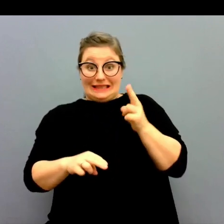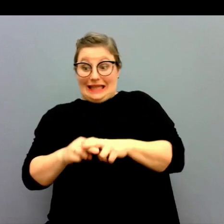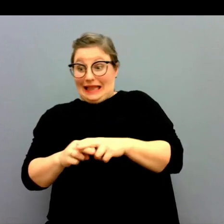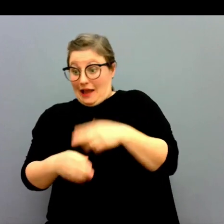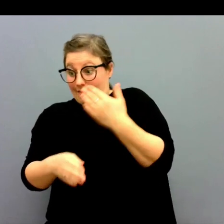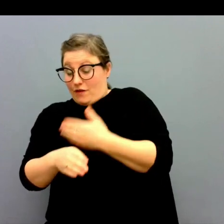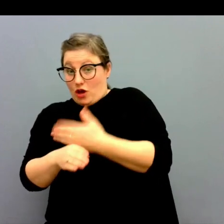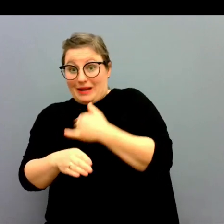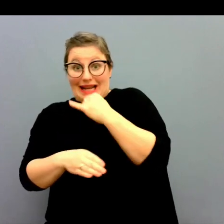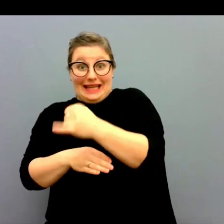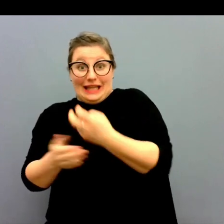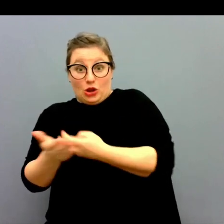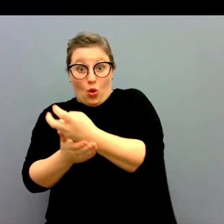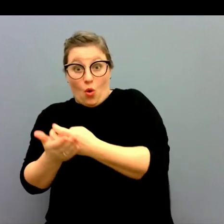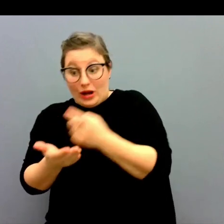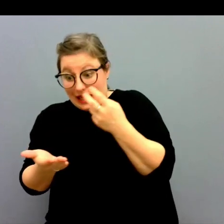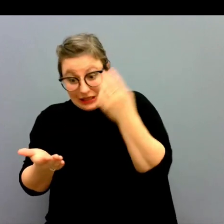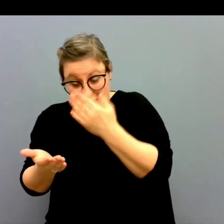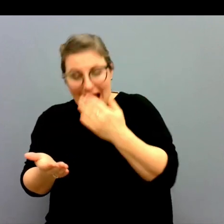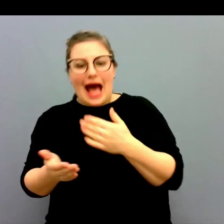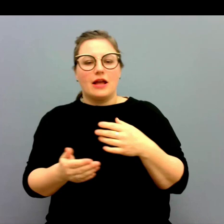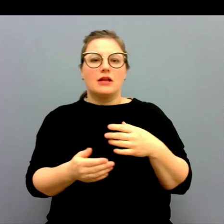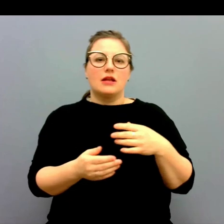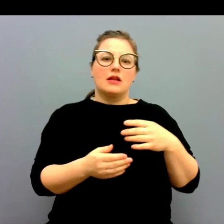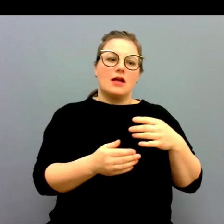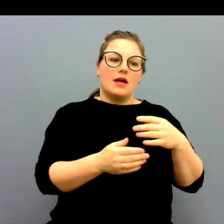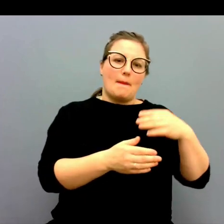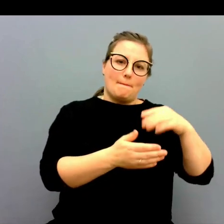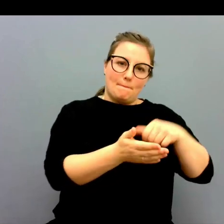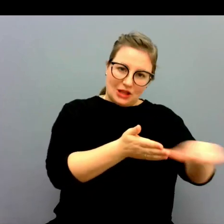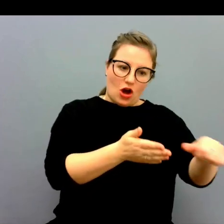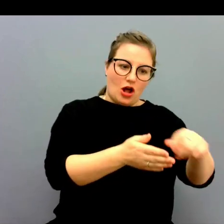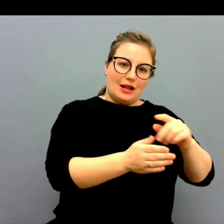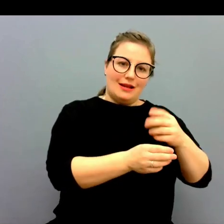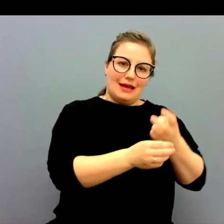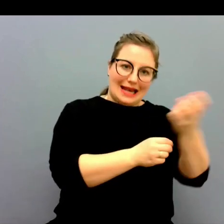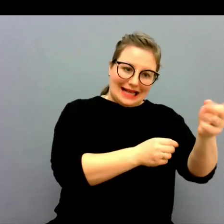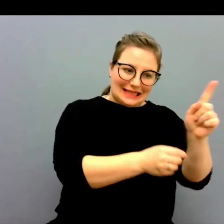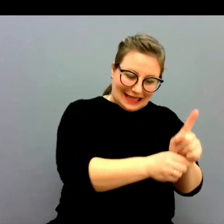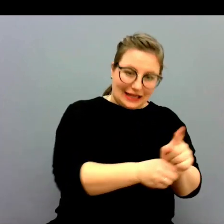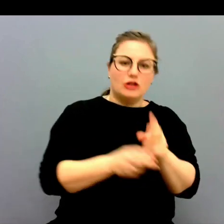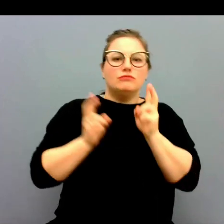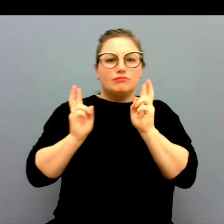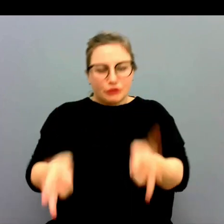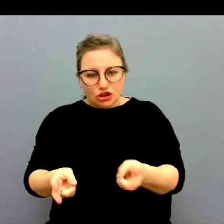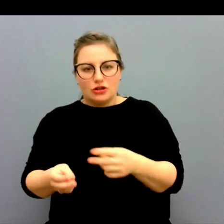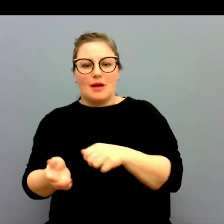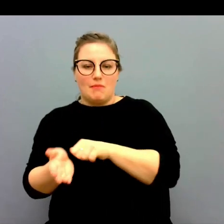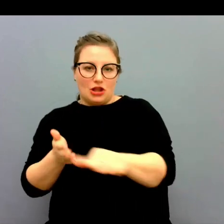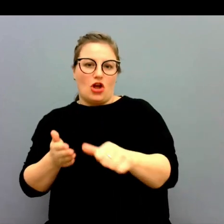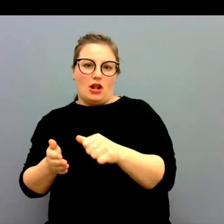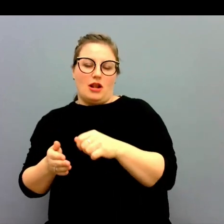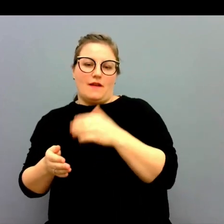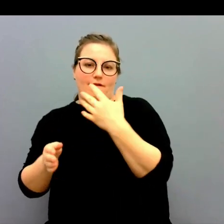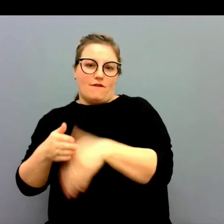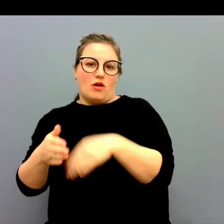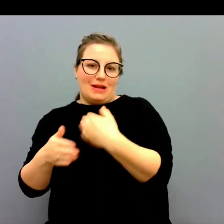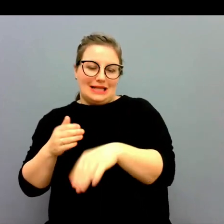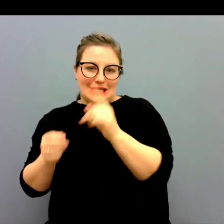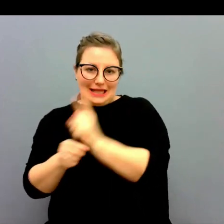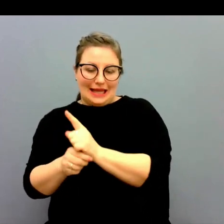på tåget för att få betalt för det. Utan jag ska ha betald restid och betalt förberedstid. Vi vill också faktiskt ha reflektion.